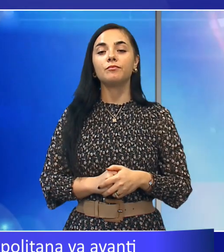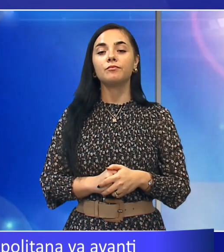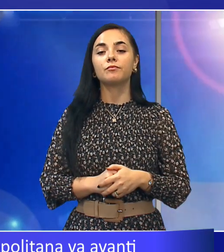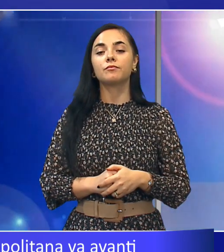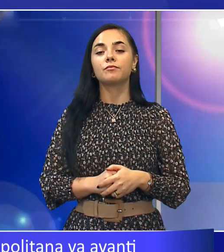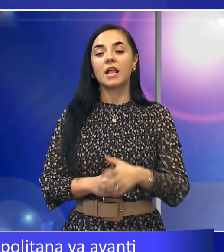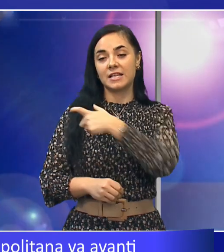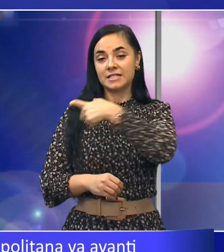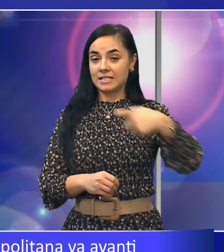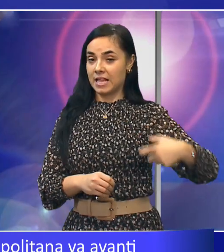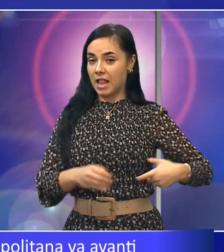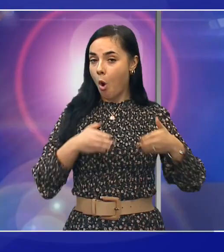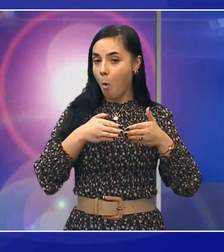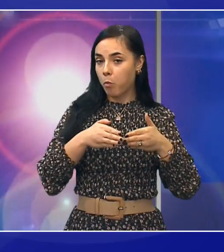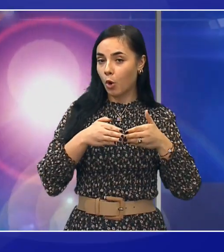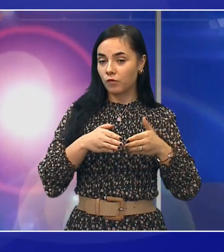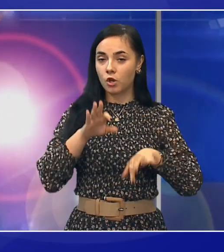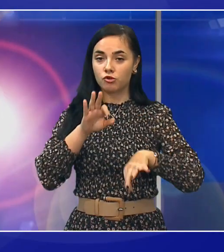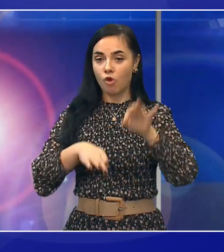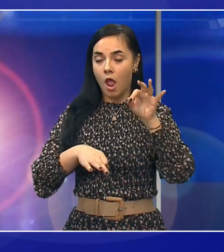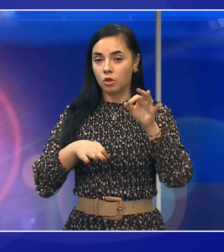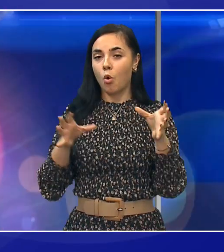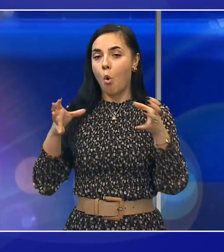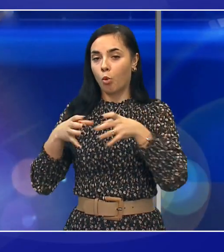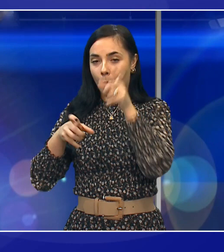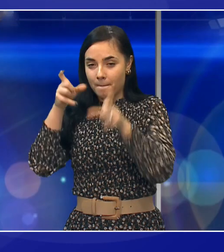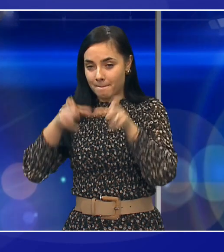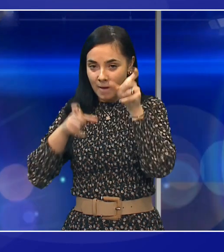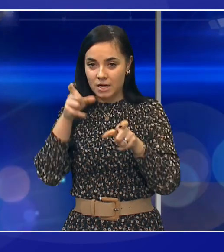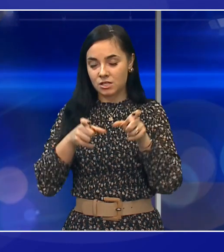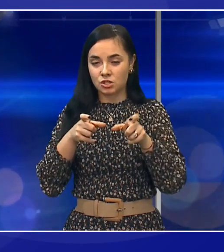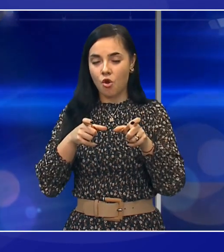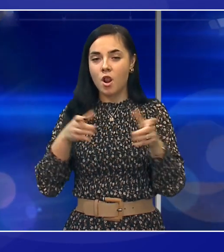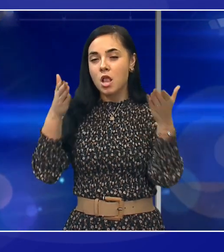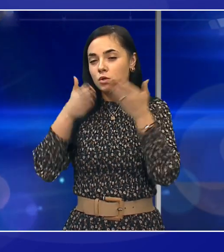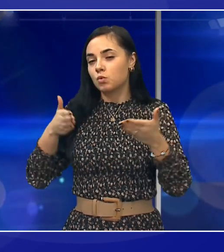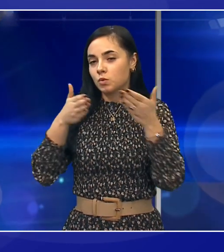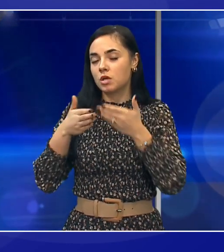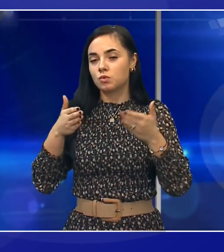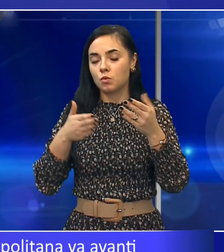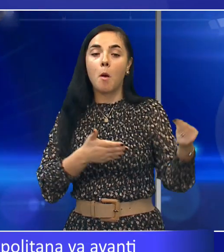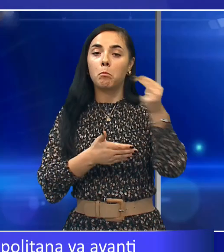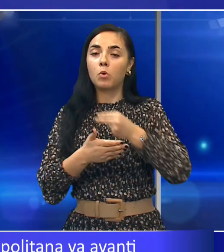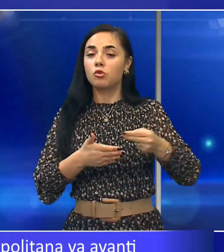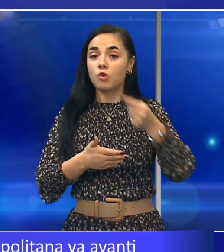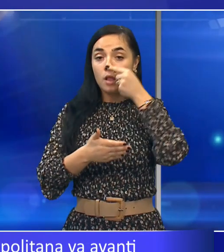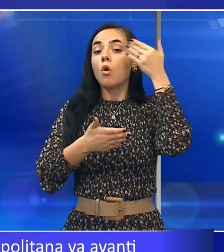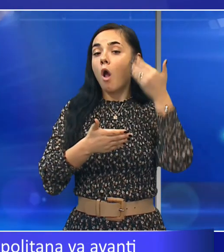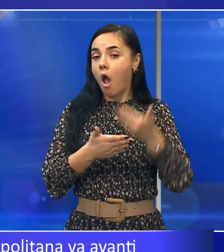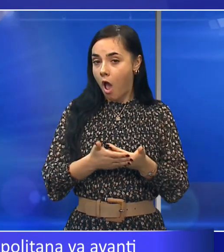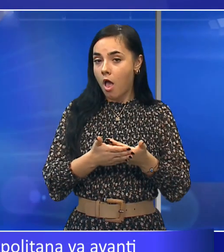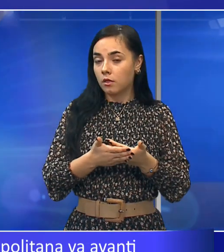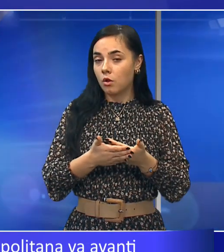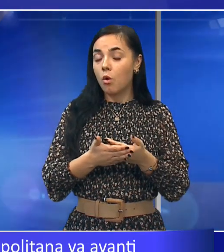sindaco di Portofino ha commissionato uno studio di fattibilità e ha detto di essere